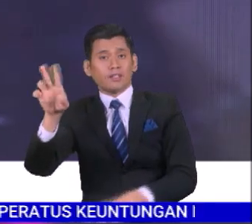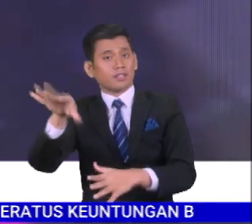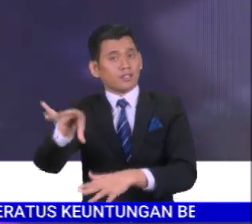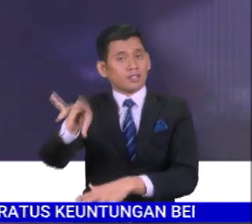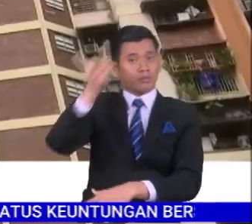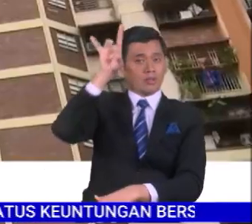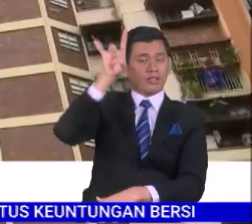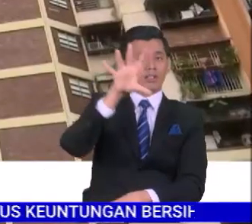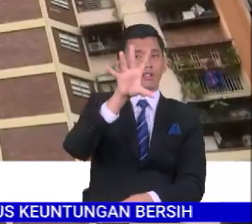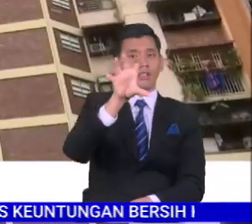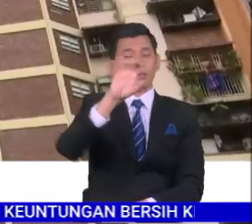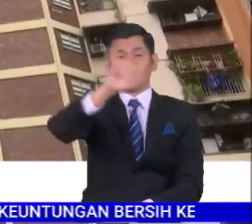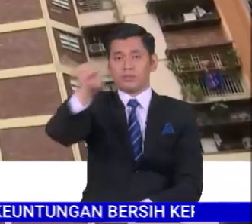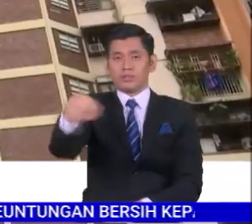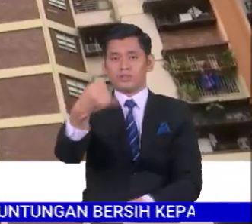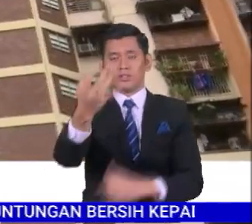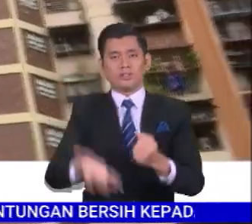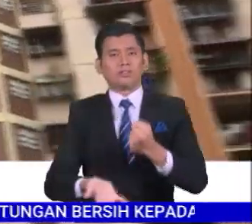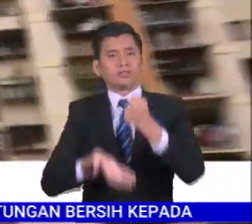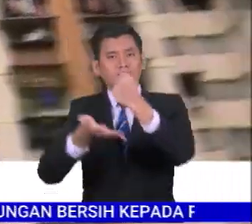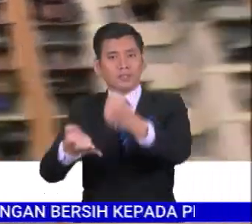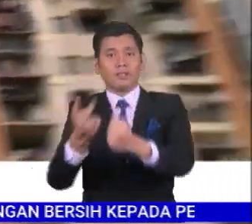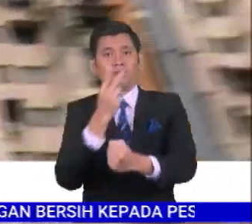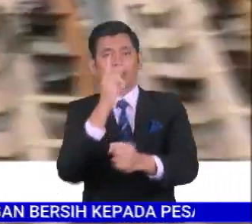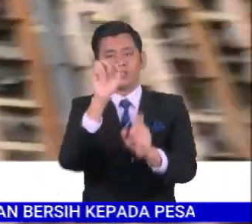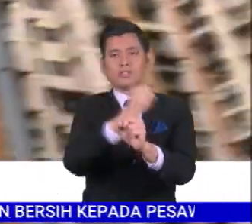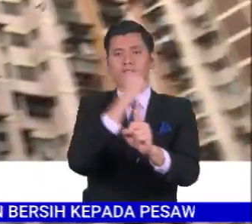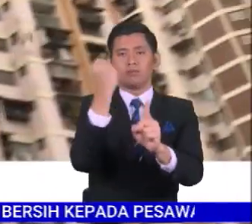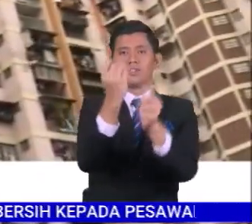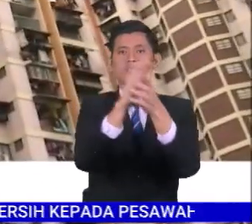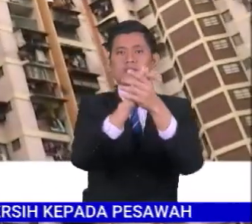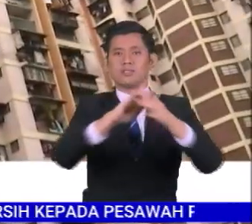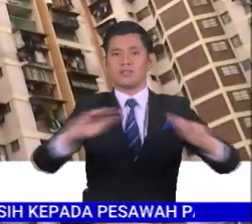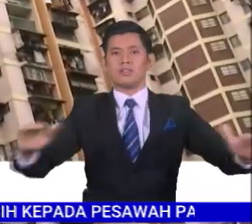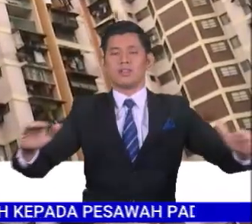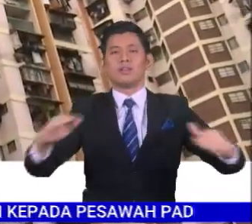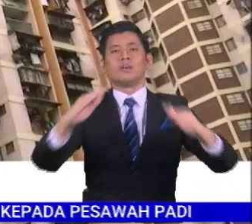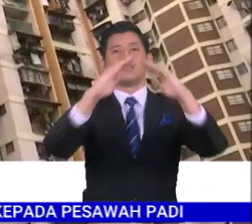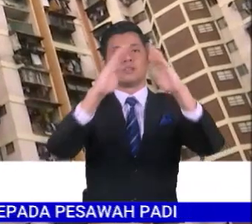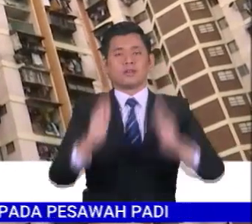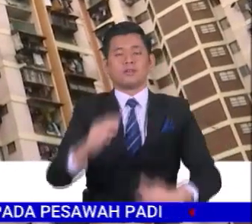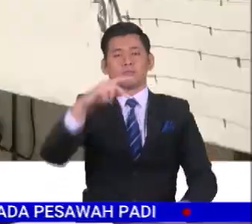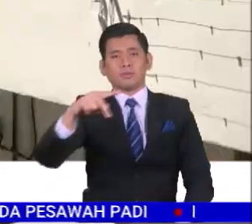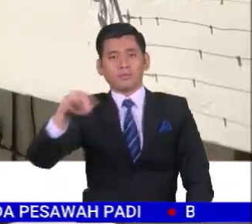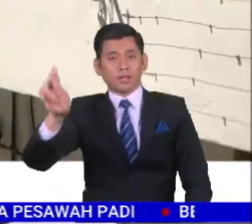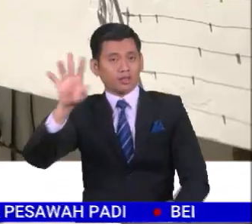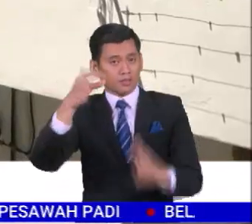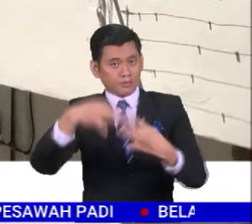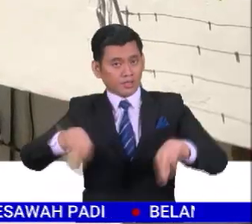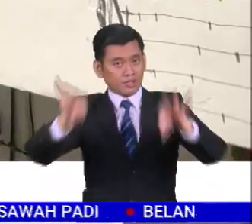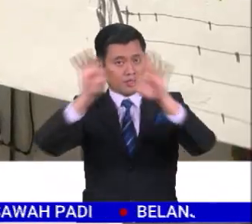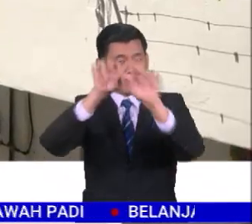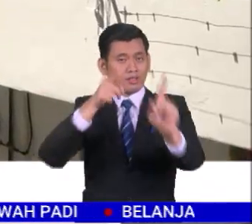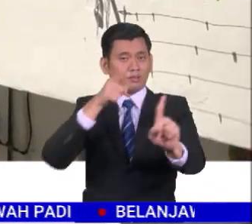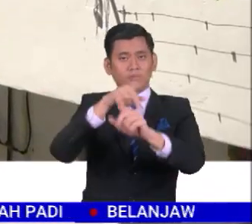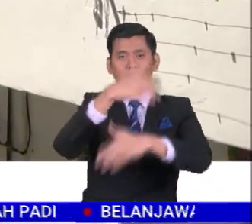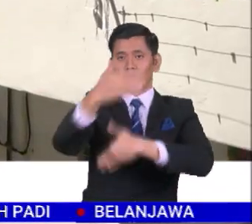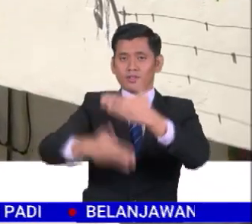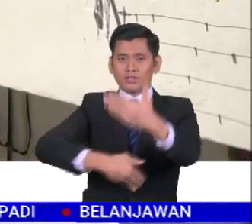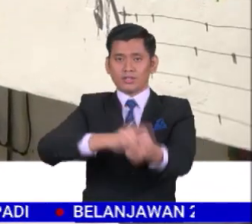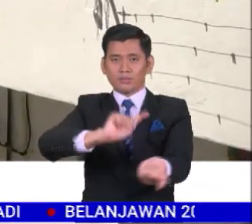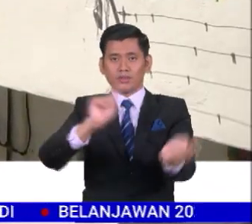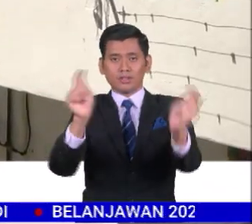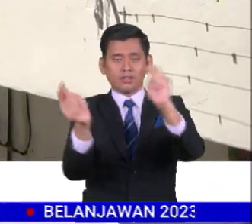Selain itu, 50 juta ringgit disalur bagi memastikan suasana selamat di kediaman PPR, keutamaan memberi tumpuan kepada proses